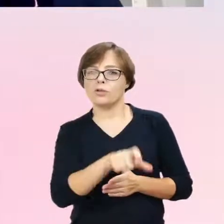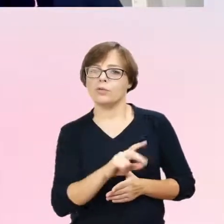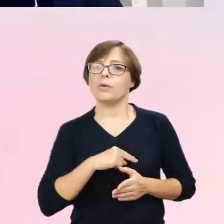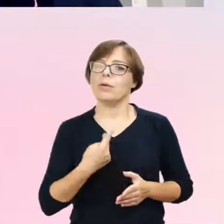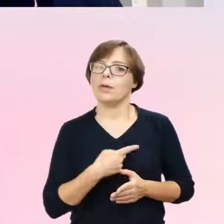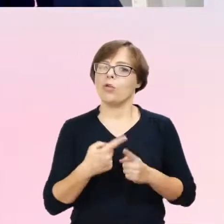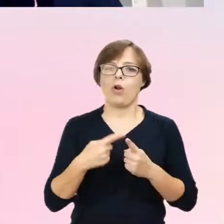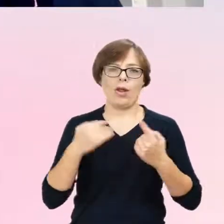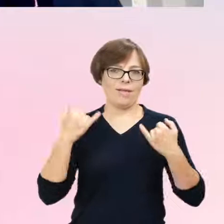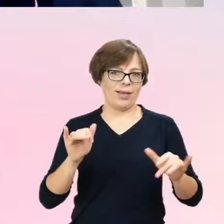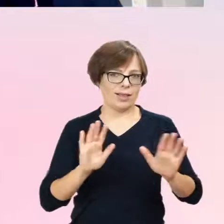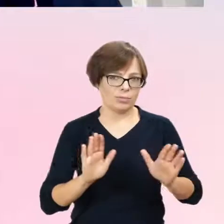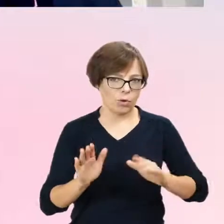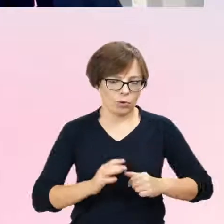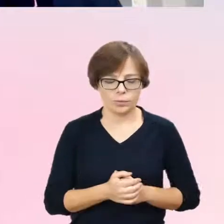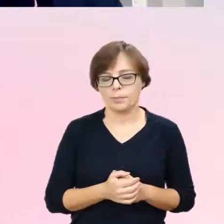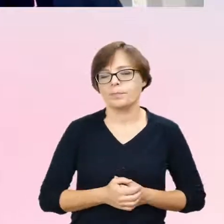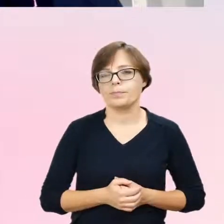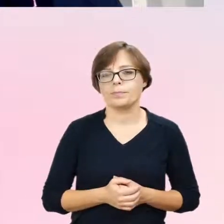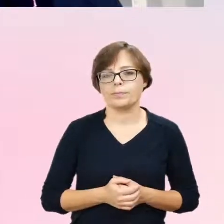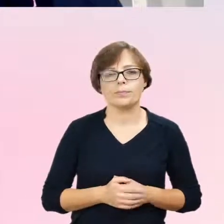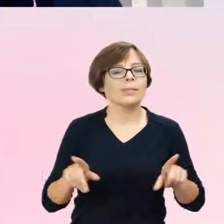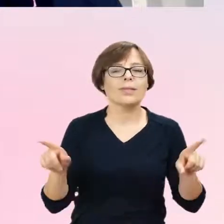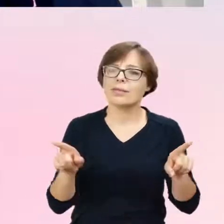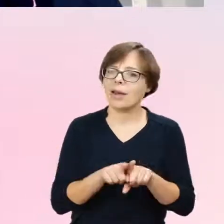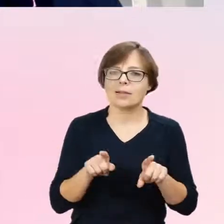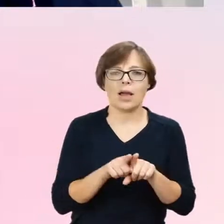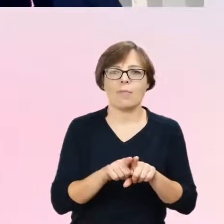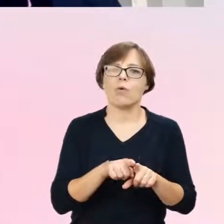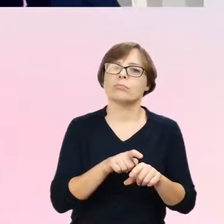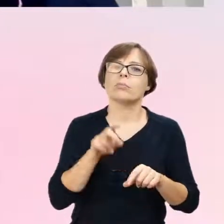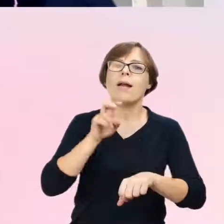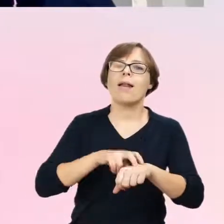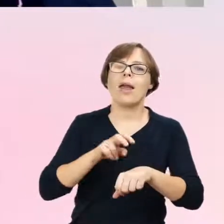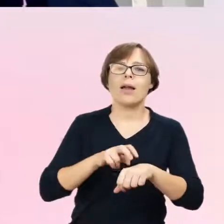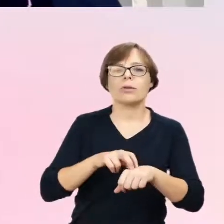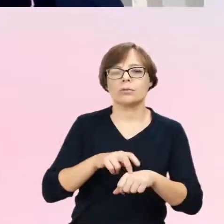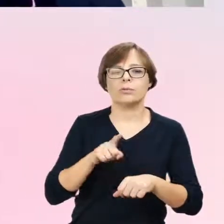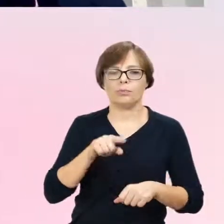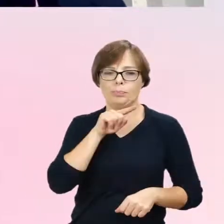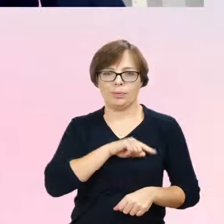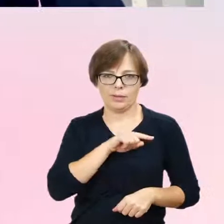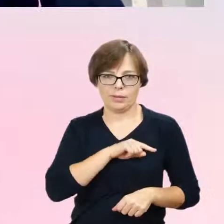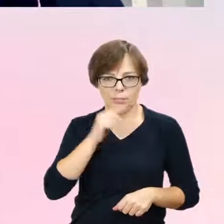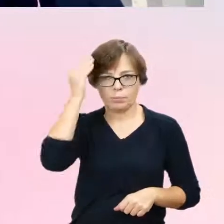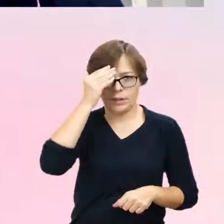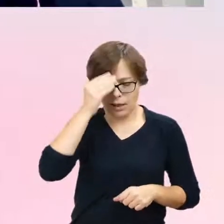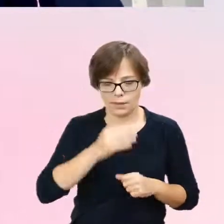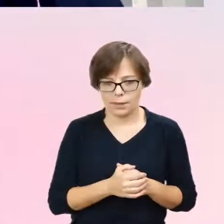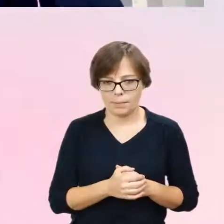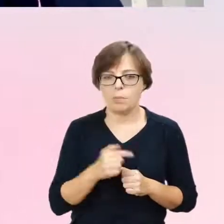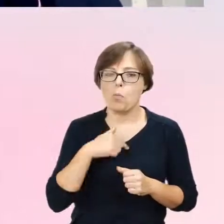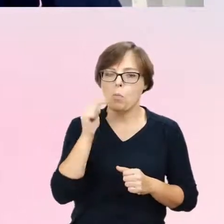transpłciową patrzeć. To samo w przypadku psychiatry, tak? Tutaj też właściwie powinnam to binary, non-binary